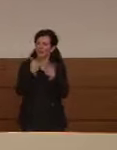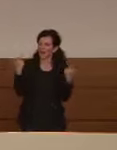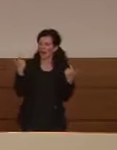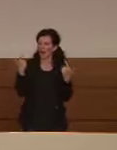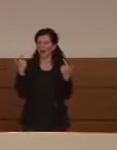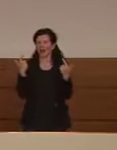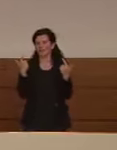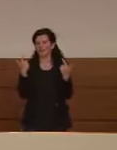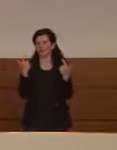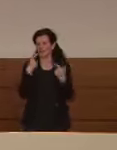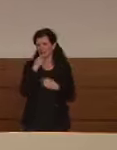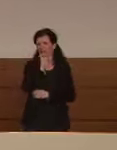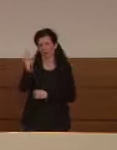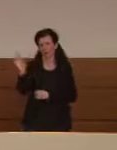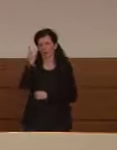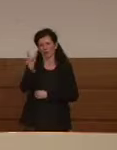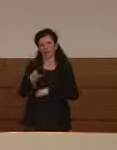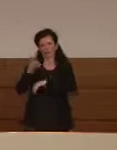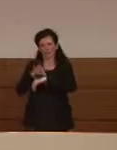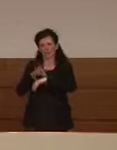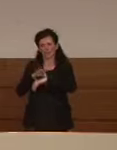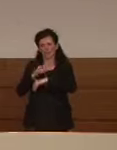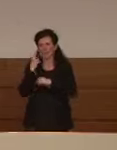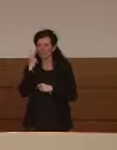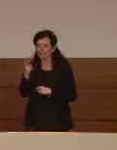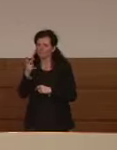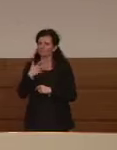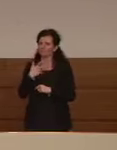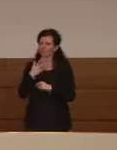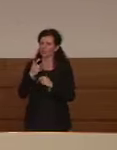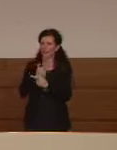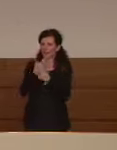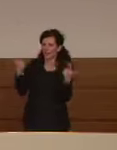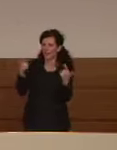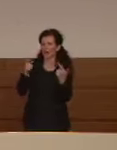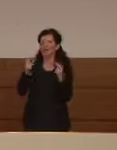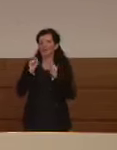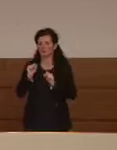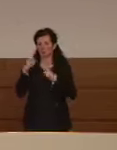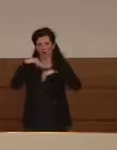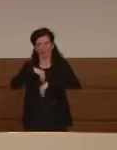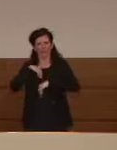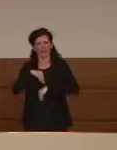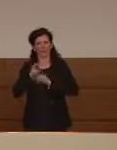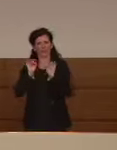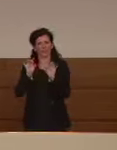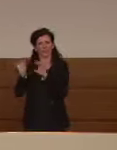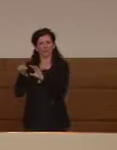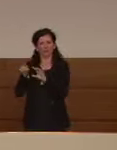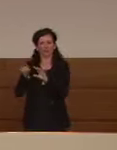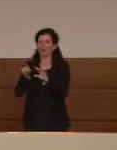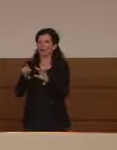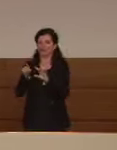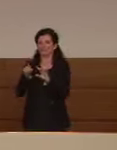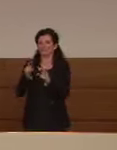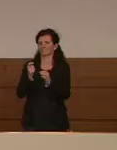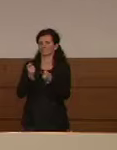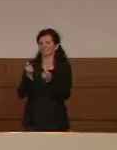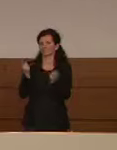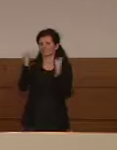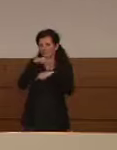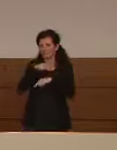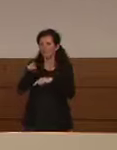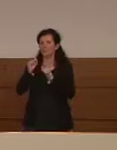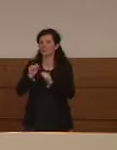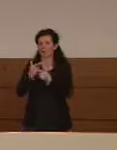si capisce perché nei casi più gravi se c una tempesta citoginica c'è una reazione dell'ospite sfavorevole allora in quel caso ci